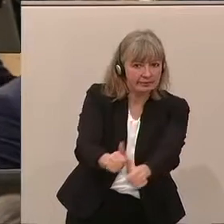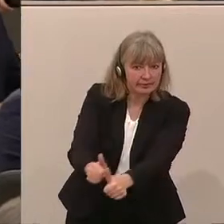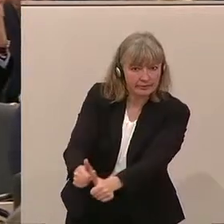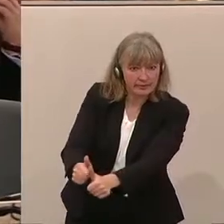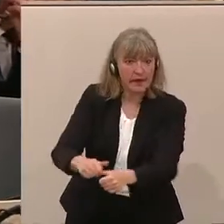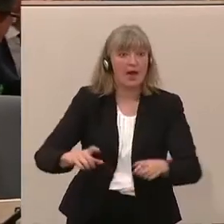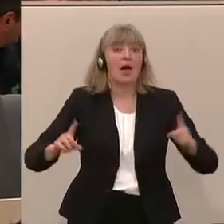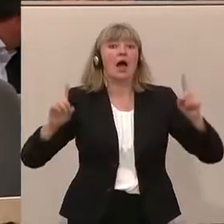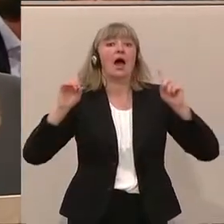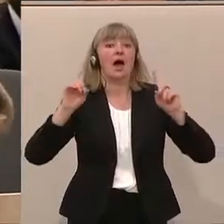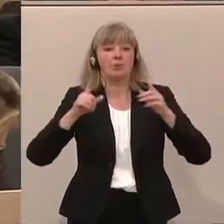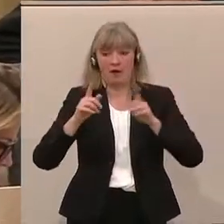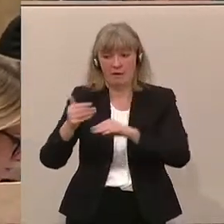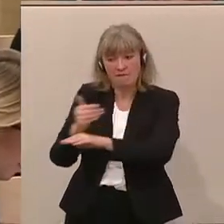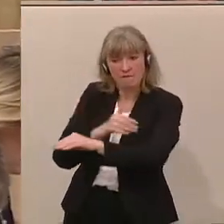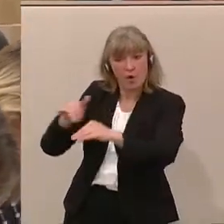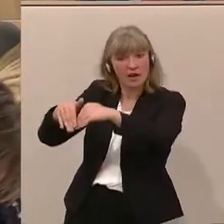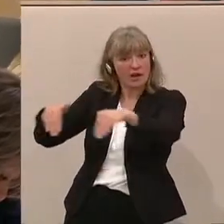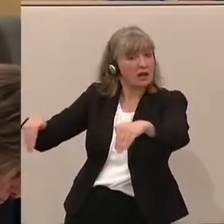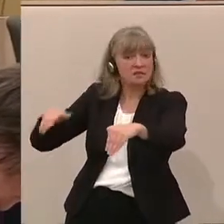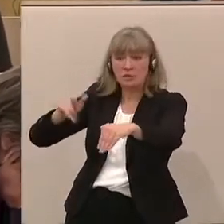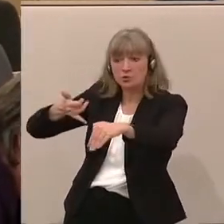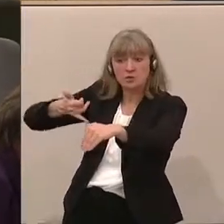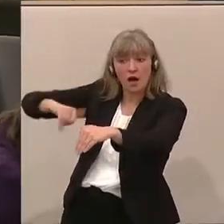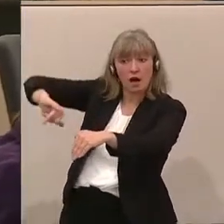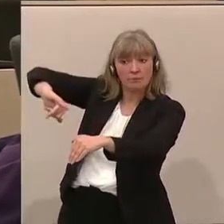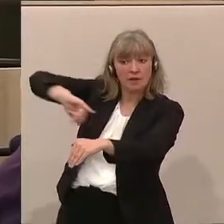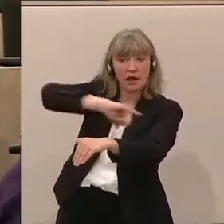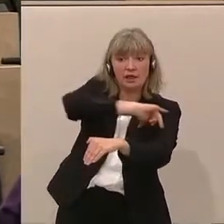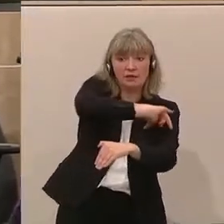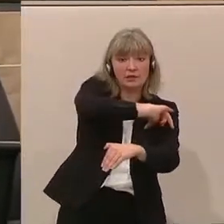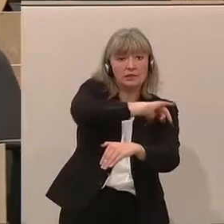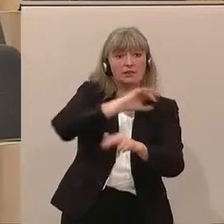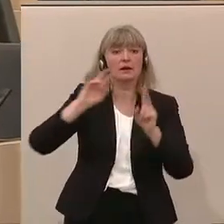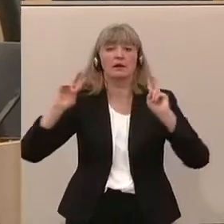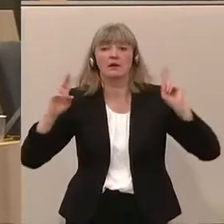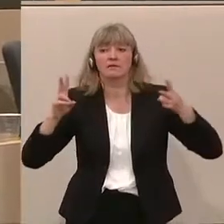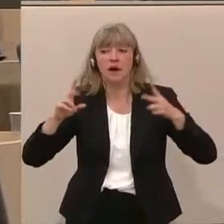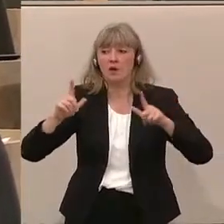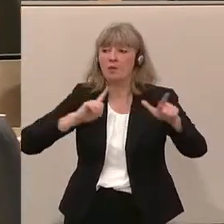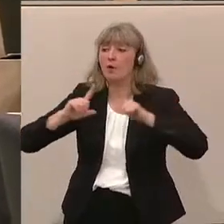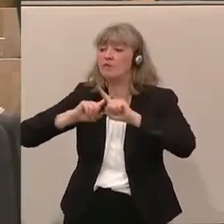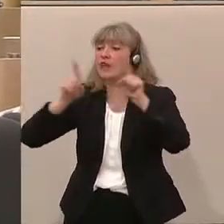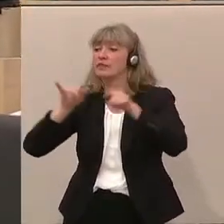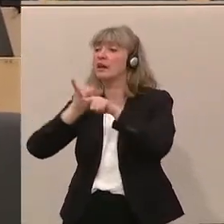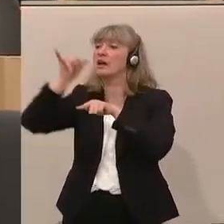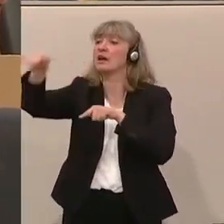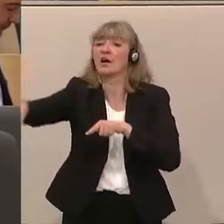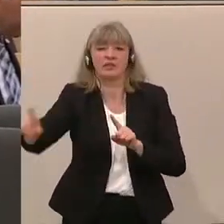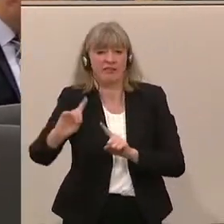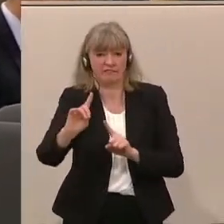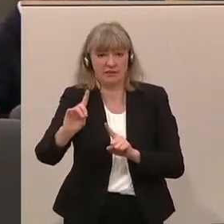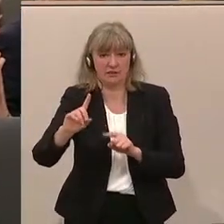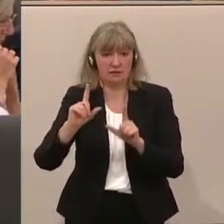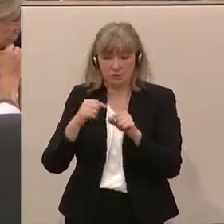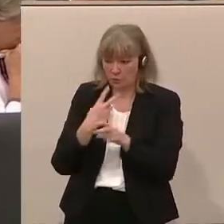diesem Fall müssen sie auch vor der Grenze abdrehen, weil sie bis jetzt nicht in den anderen Luftraum eindringen dürfen. Also das heißt,